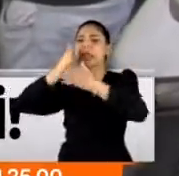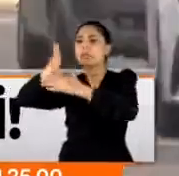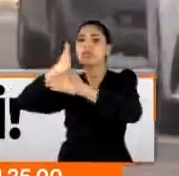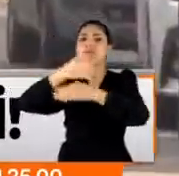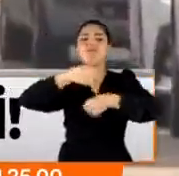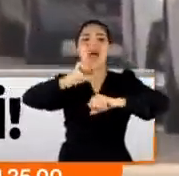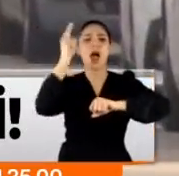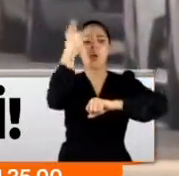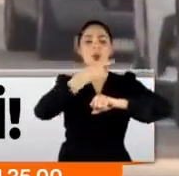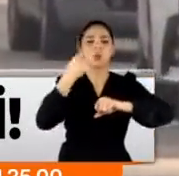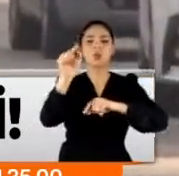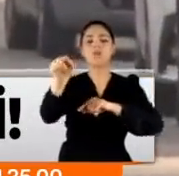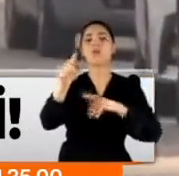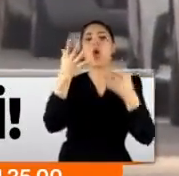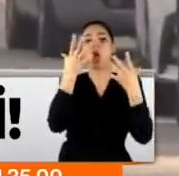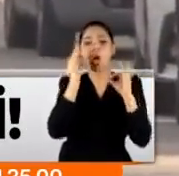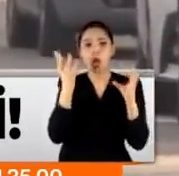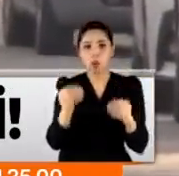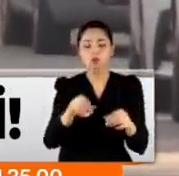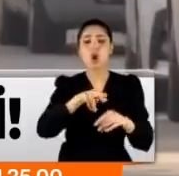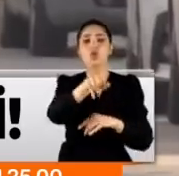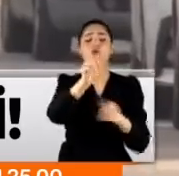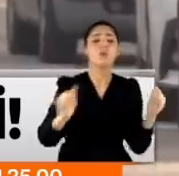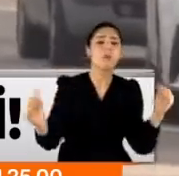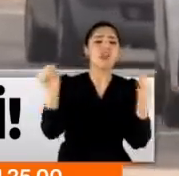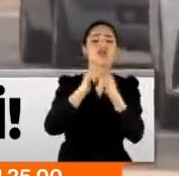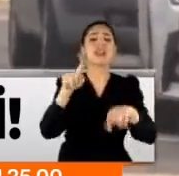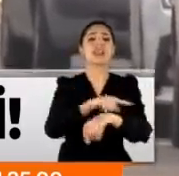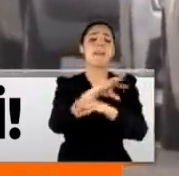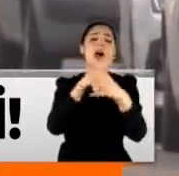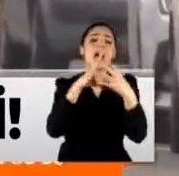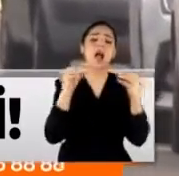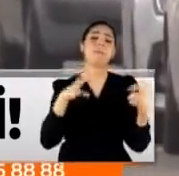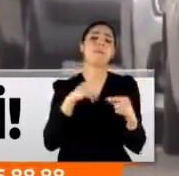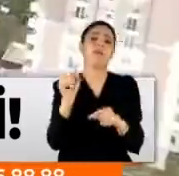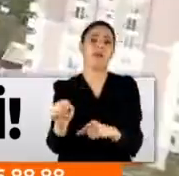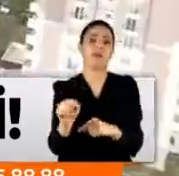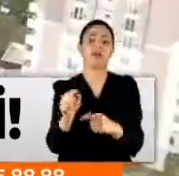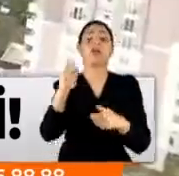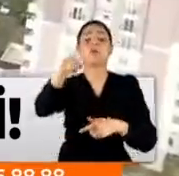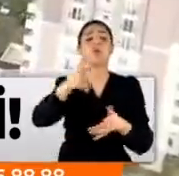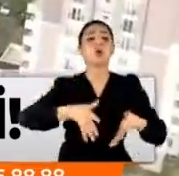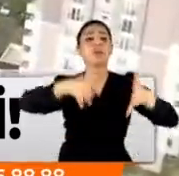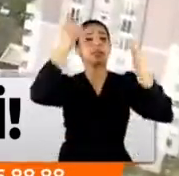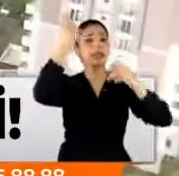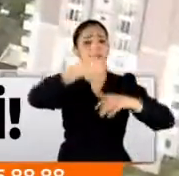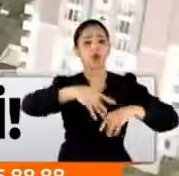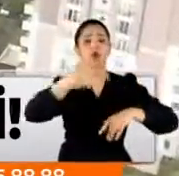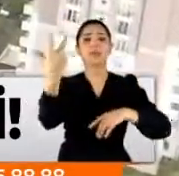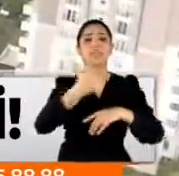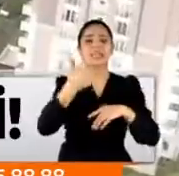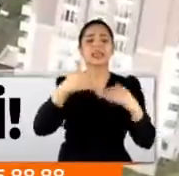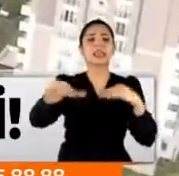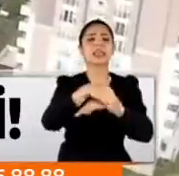içeri almaması. Öyle olunca yürüme mesafesi artıyor. Bu da vakit kaybına sebep oluyor. Site yönetimleri ise hız sınırını